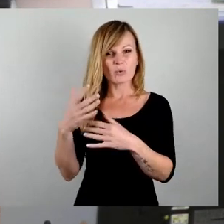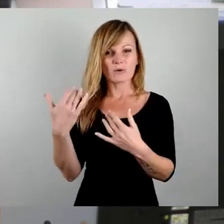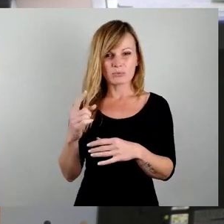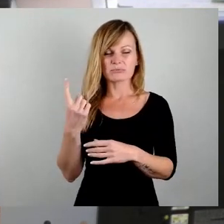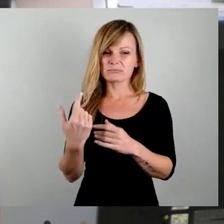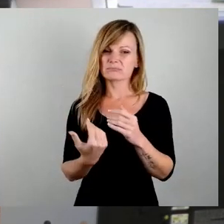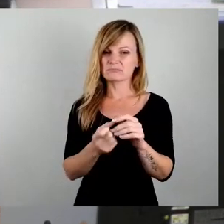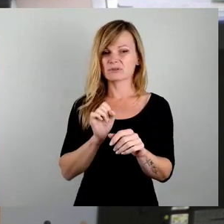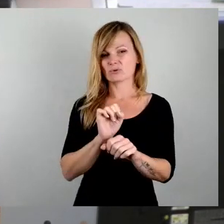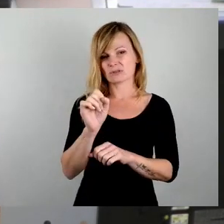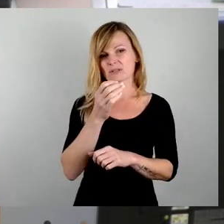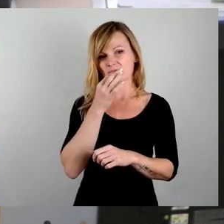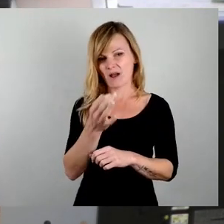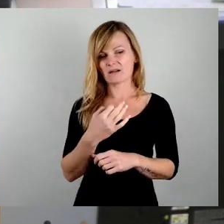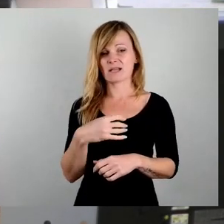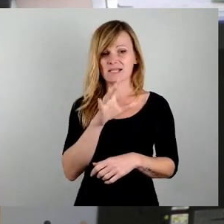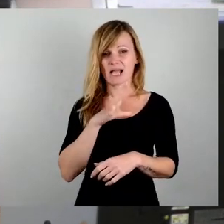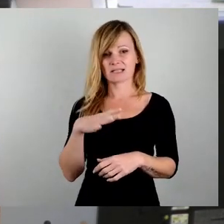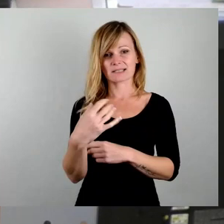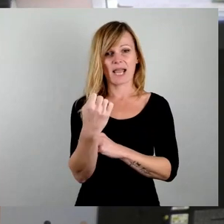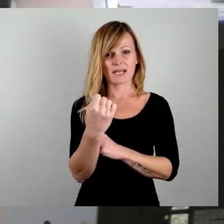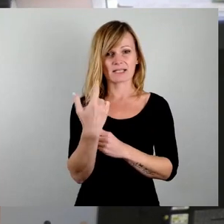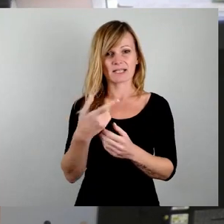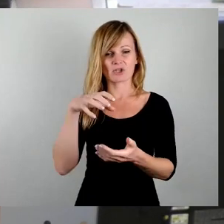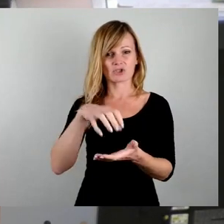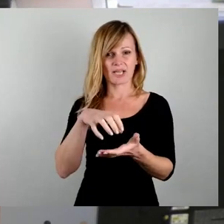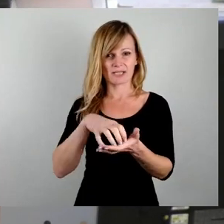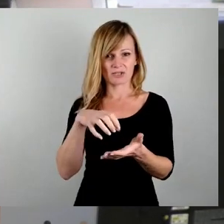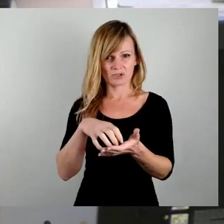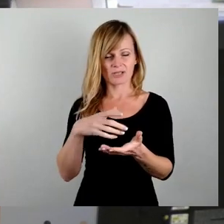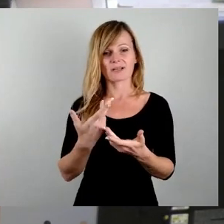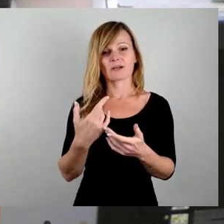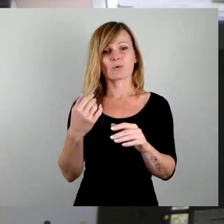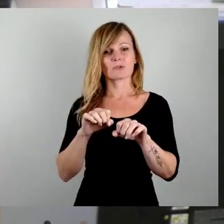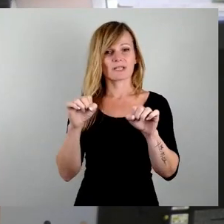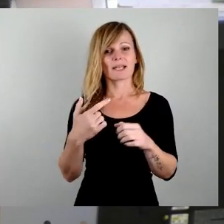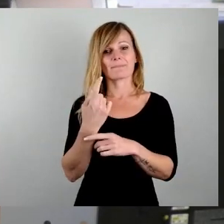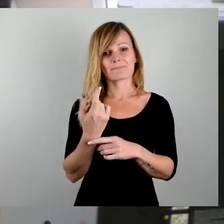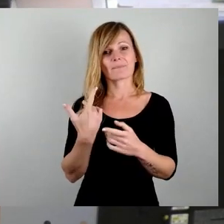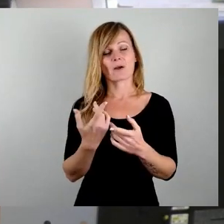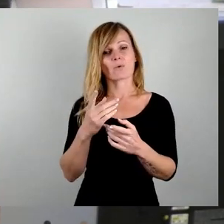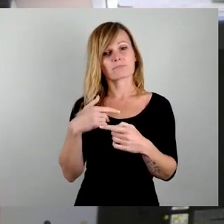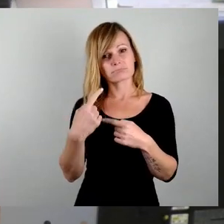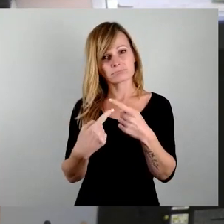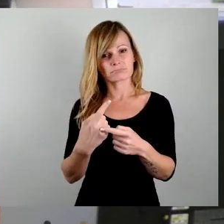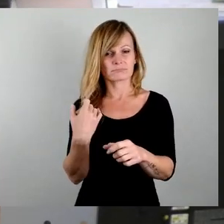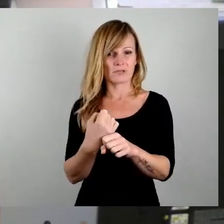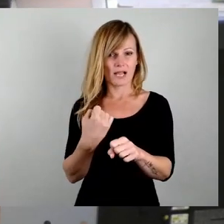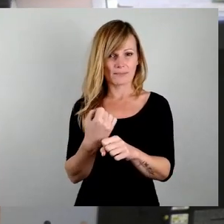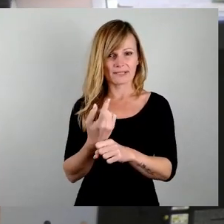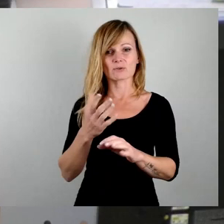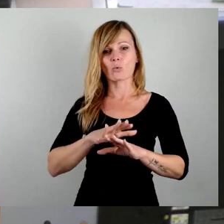die Sachsen Energie dann als städtisches Unternehmen das ausreichend kosteneffizient arbeitet und investiert. Ob es ohne Subventionen tatsächlich